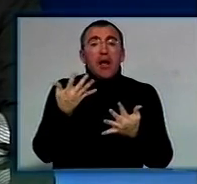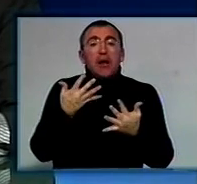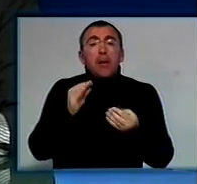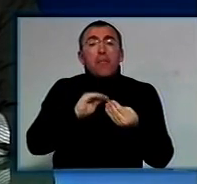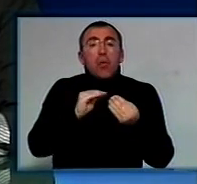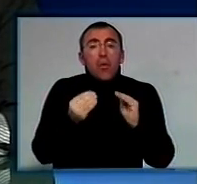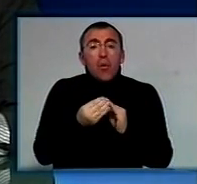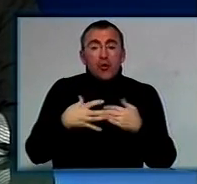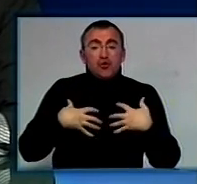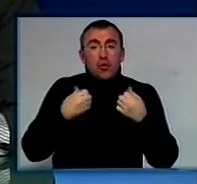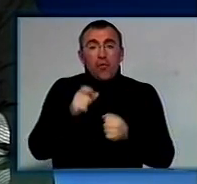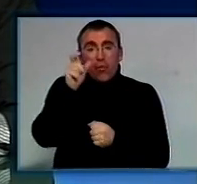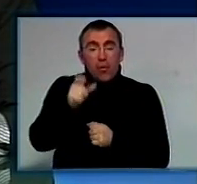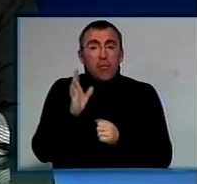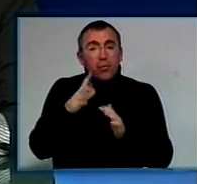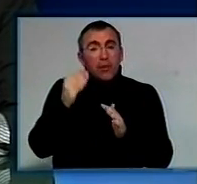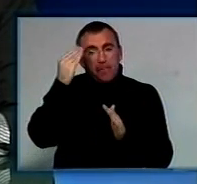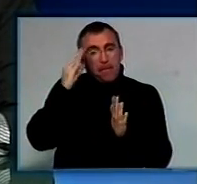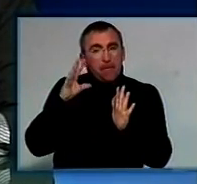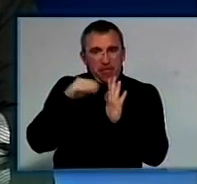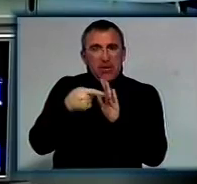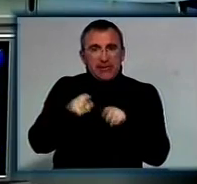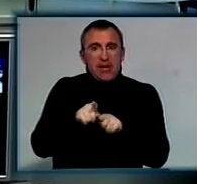проблемами у здоров'ї людини перейматиметься цей центр?